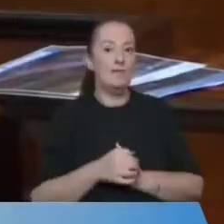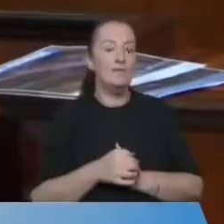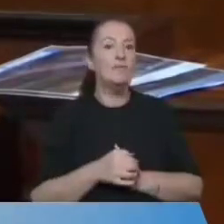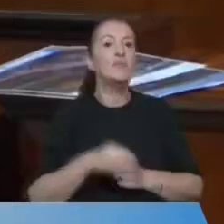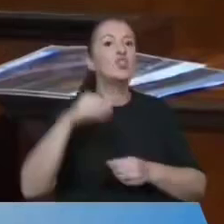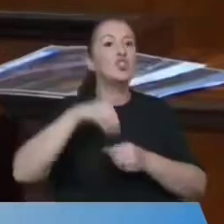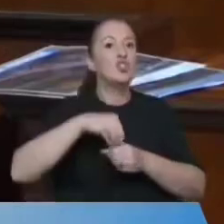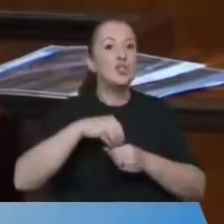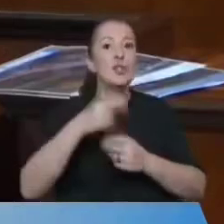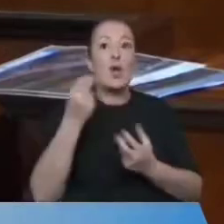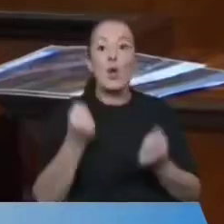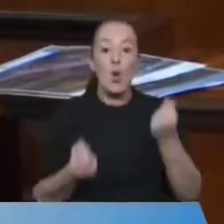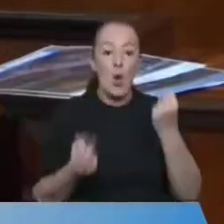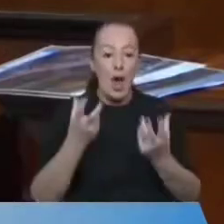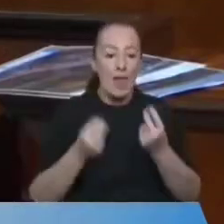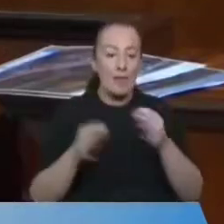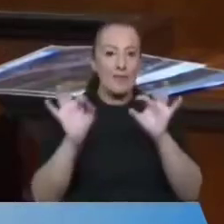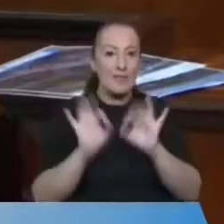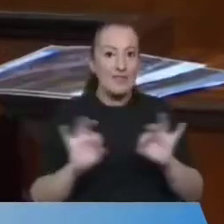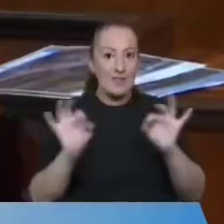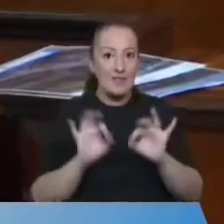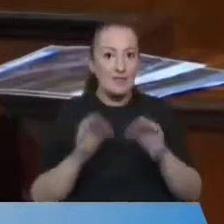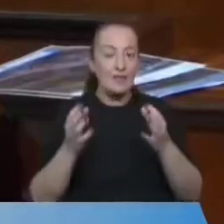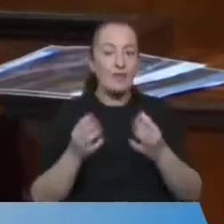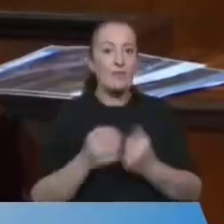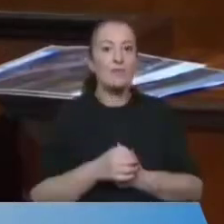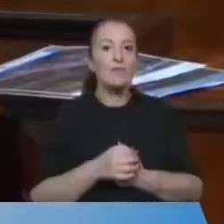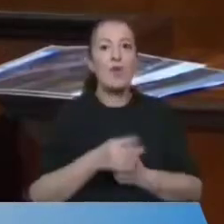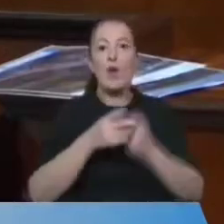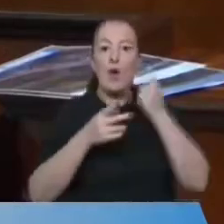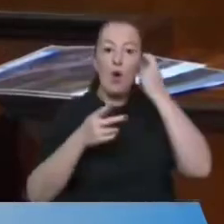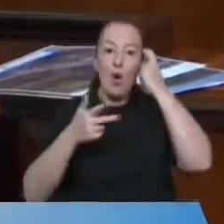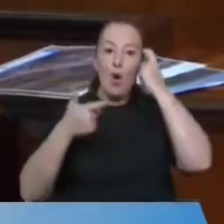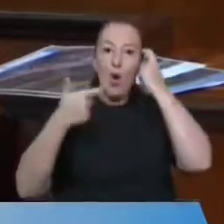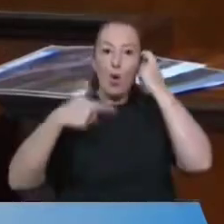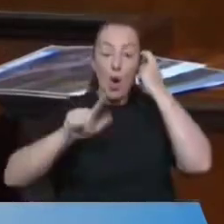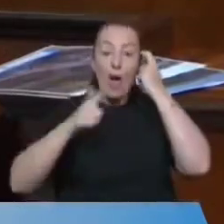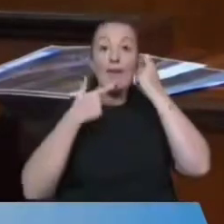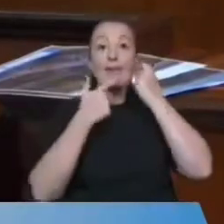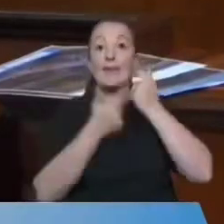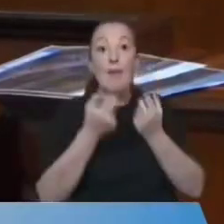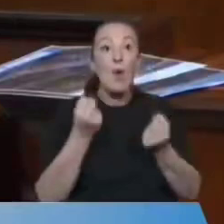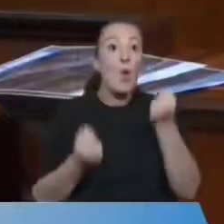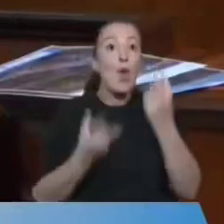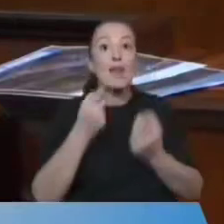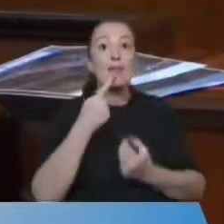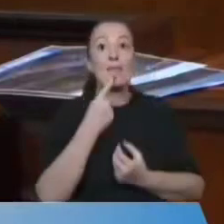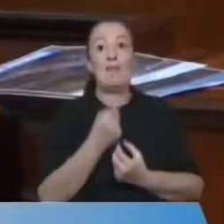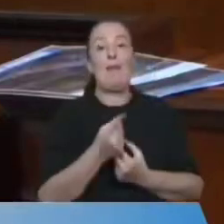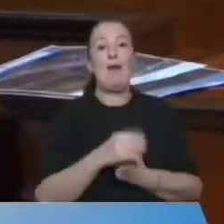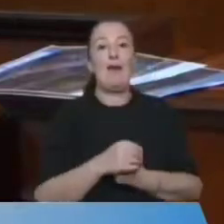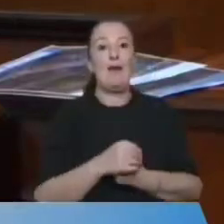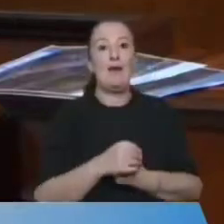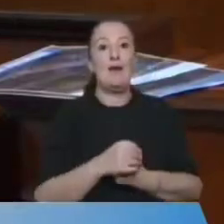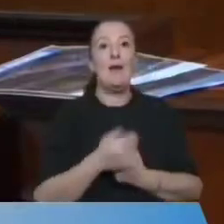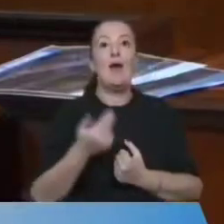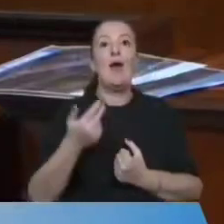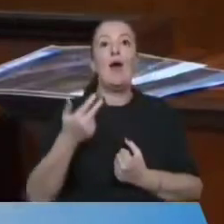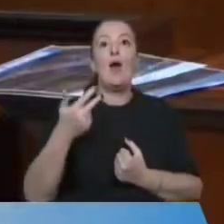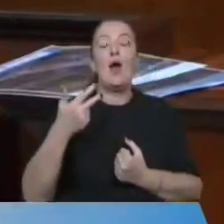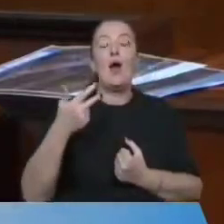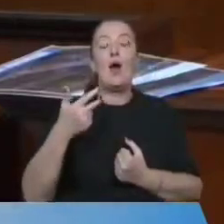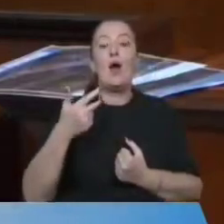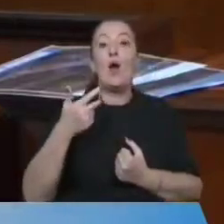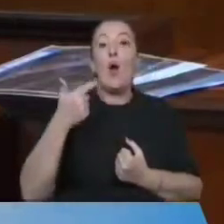İçerisinde üretimin olmadığı, bakın köy demek üretim demek, köy demek parke taşı demek değil, köy demek şadırvan değil,